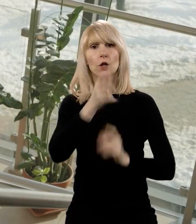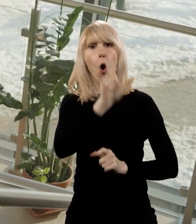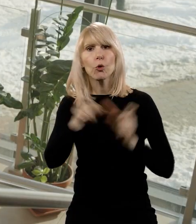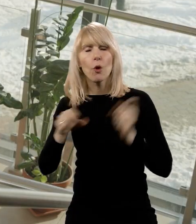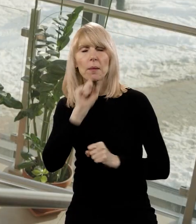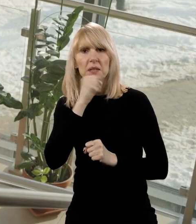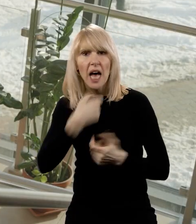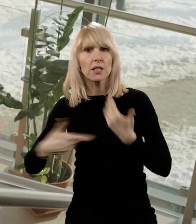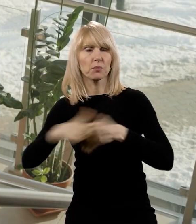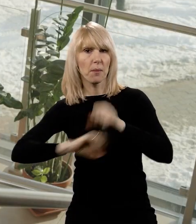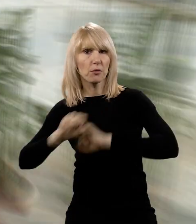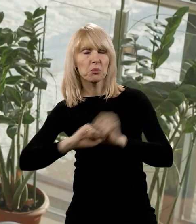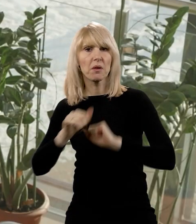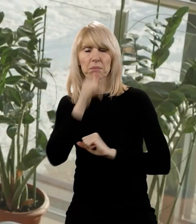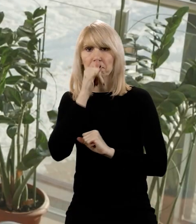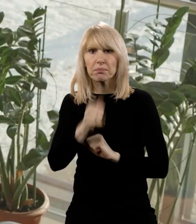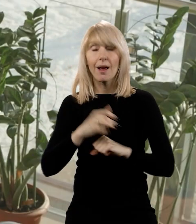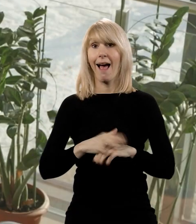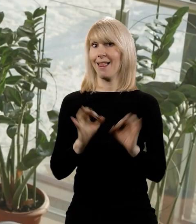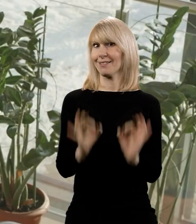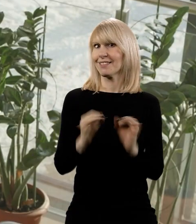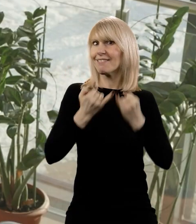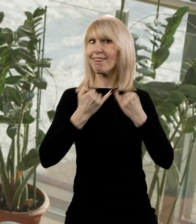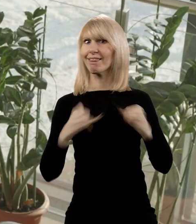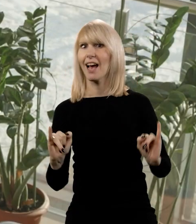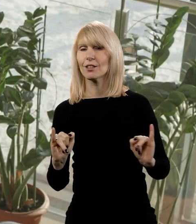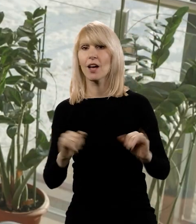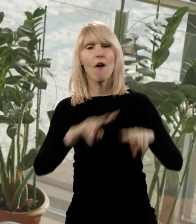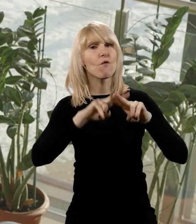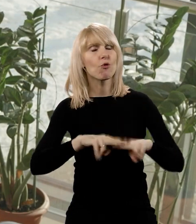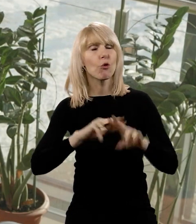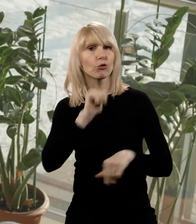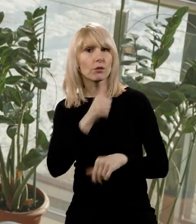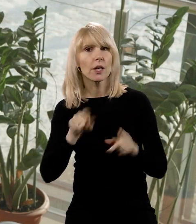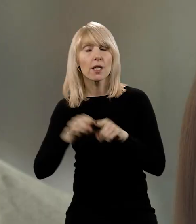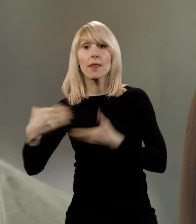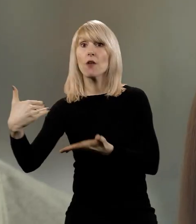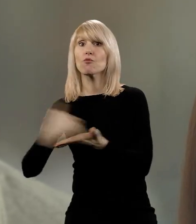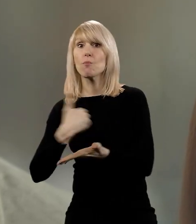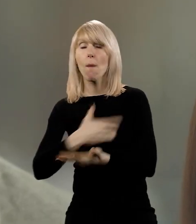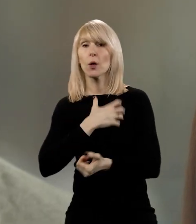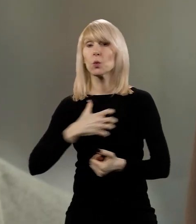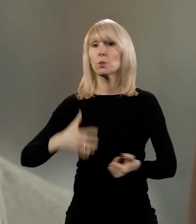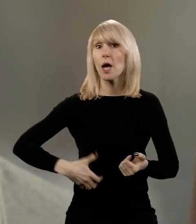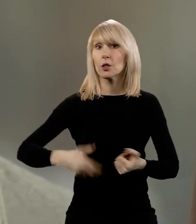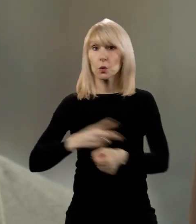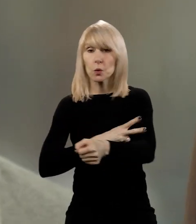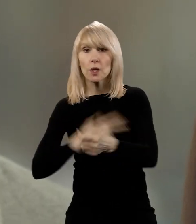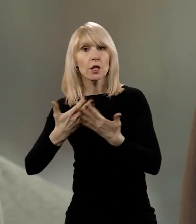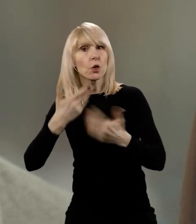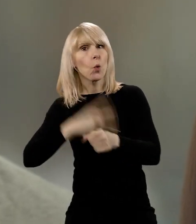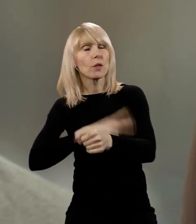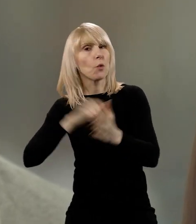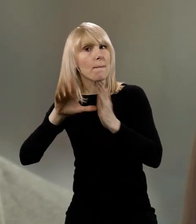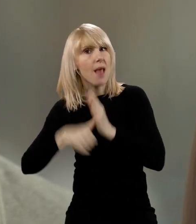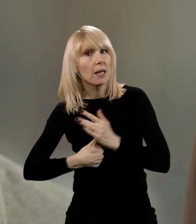Dziś jest inaczej. Unijne fundusze oraz pomoc z Urzędu Marszałkowskiego i Urzędu Miasta sprawiły, że